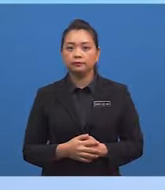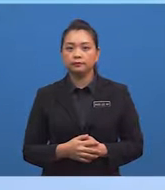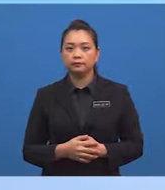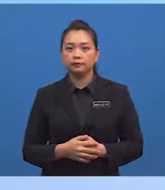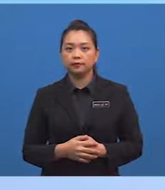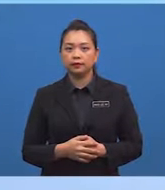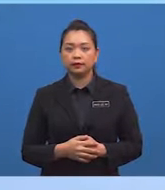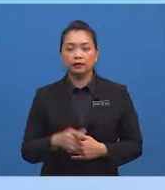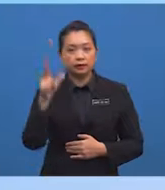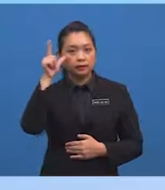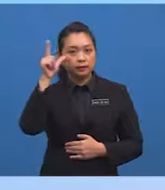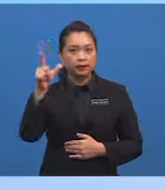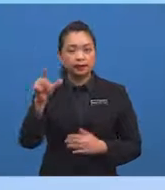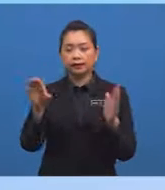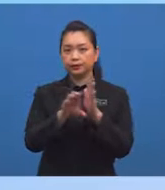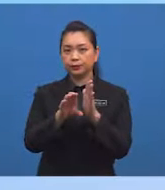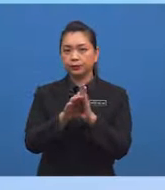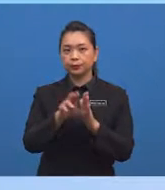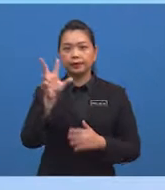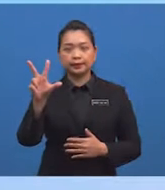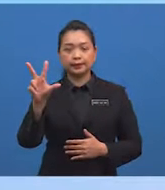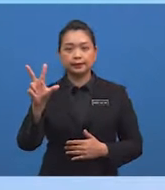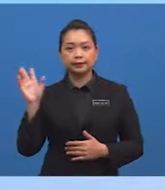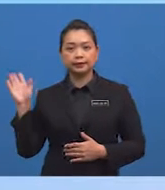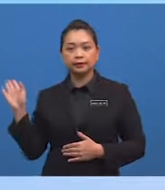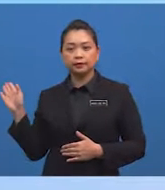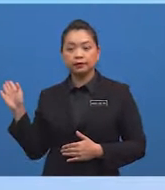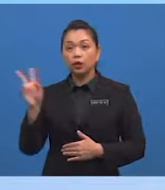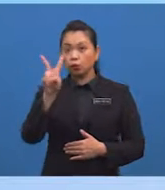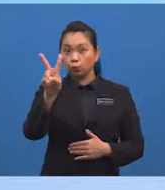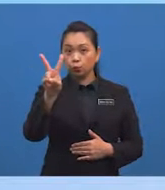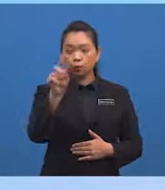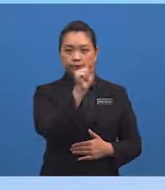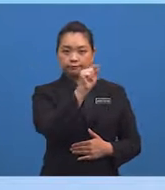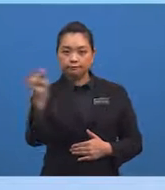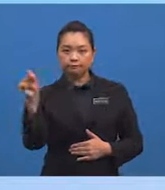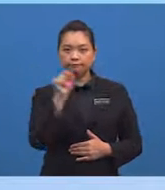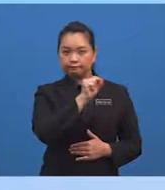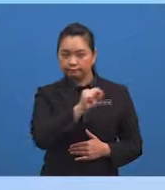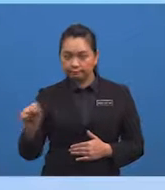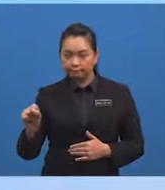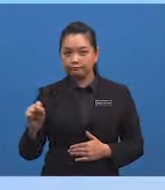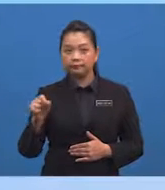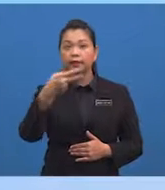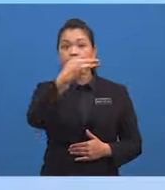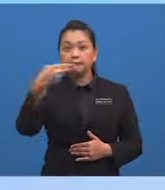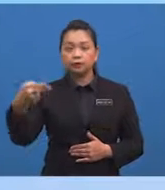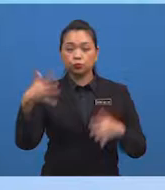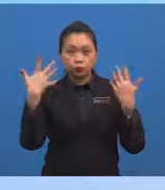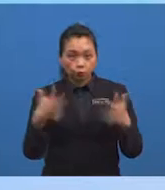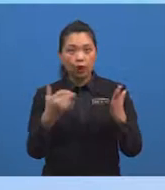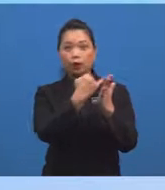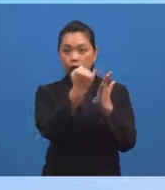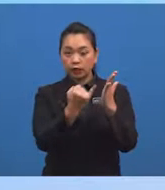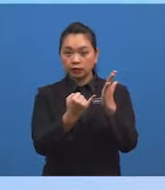Lihat contoh tiga Dua garis selari telah dilukis secara